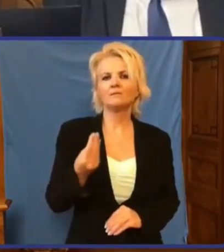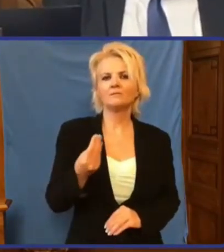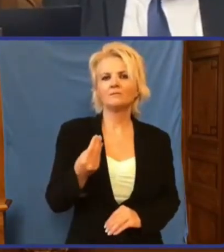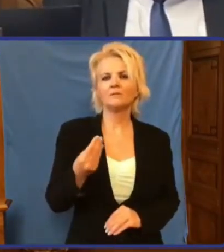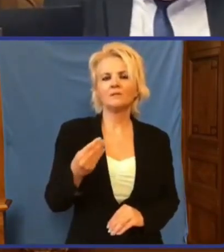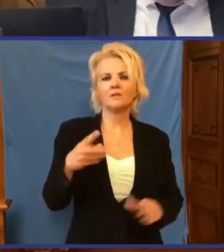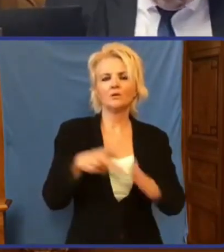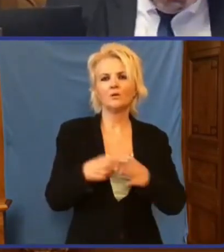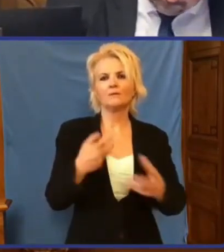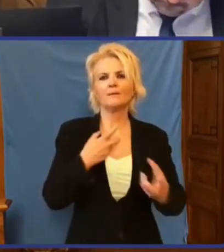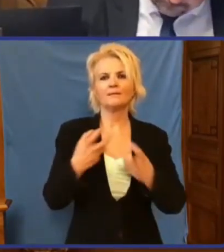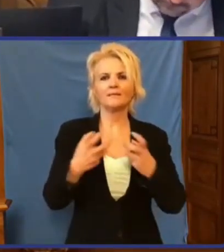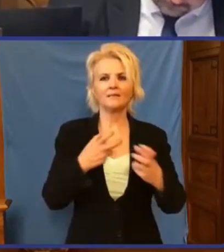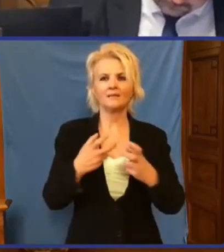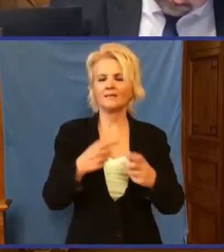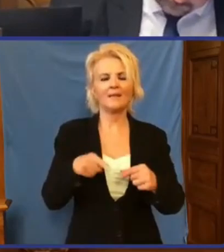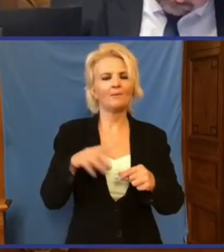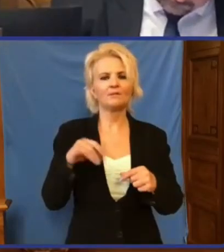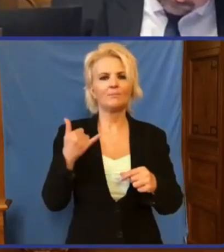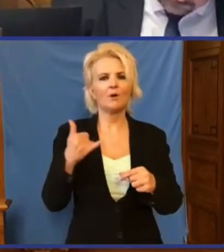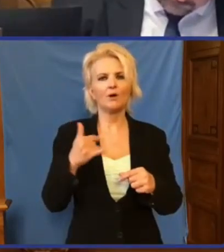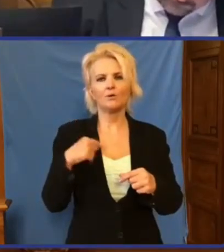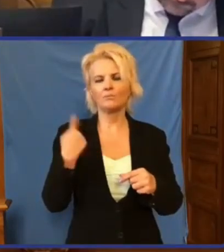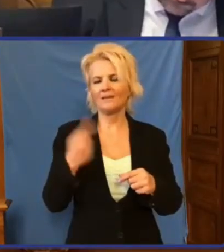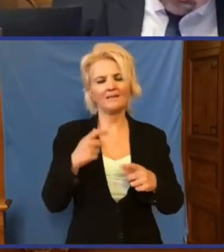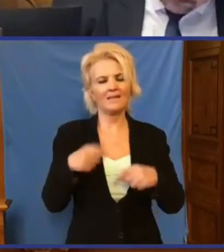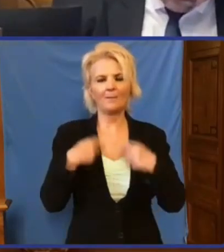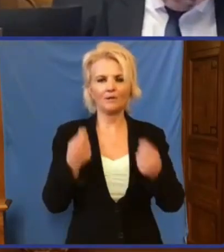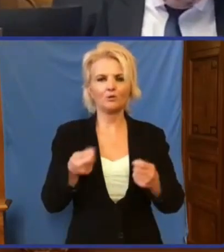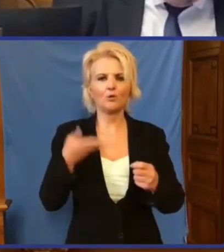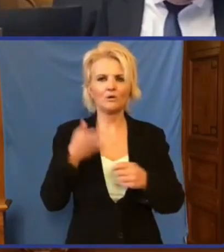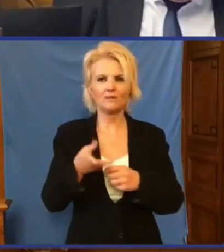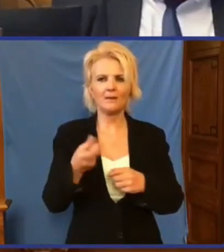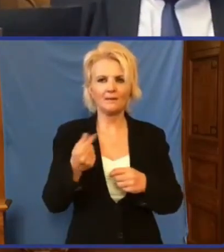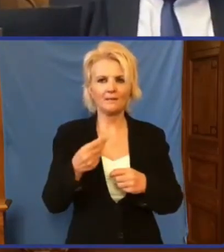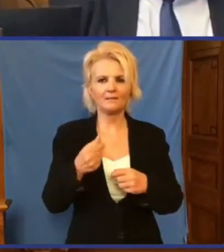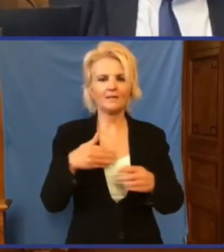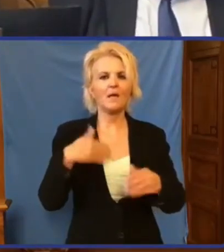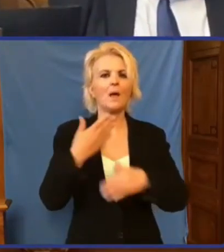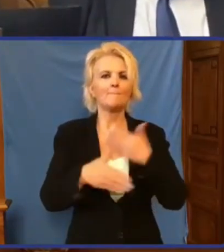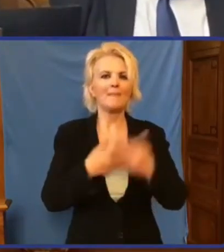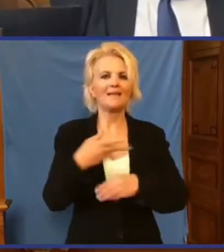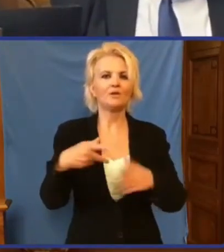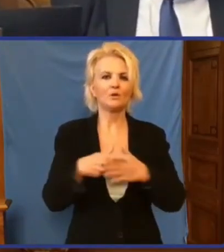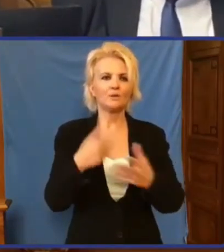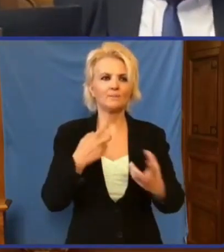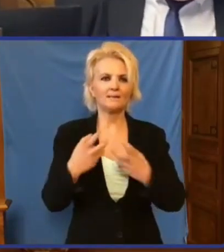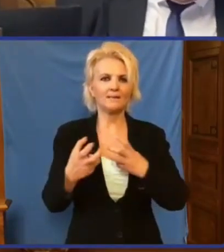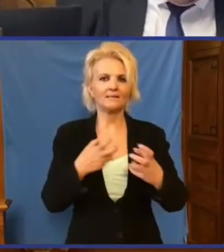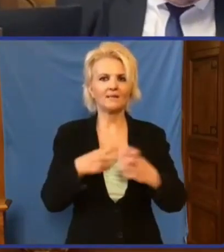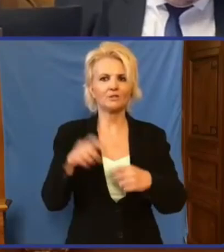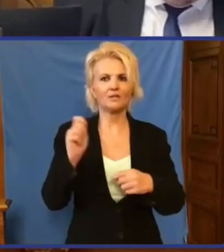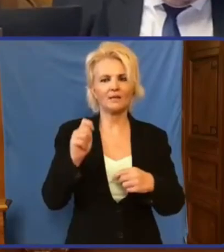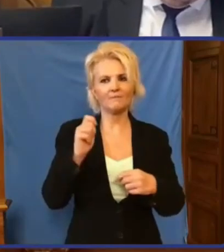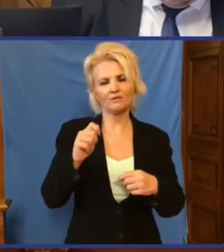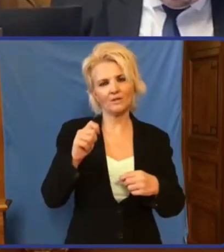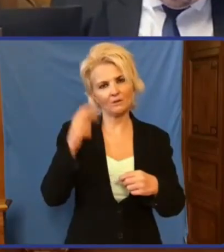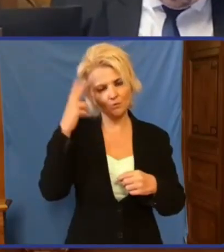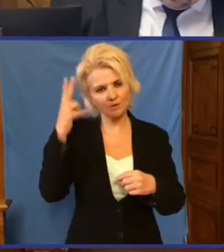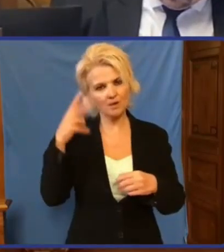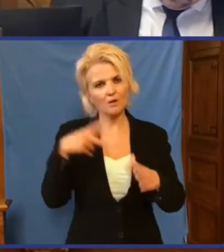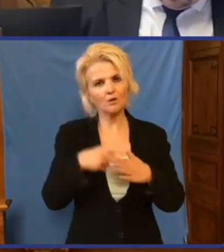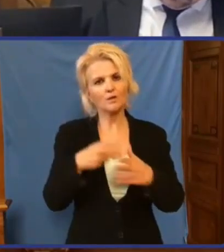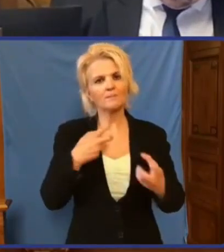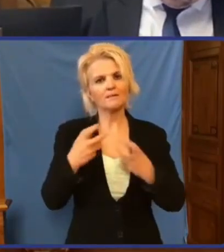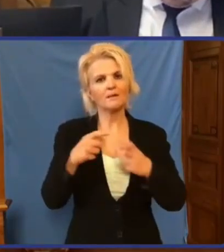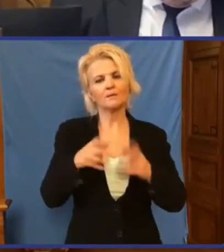közbeszerzéseink? Nem az a baj, hogy mi nem adtunk hozzá forrást, ment a közbeszerzés. Képviselő, ha a közbeszerzés